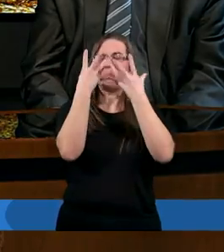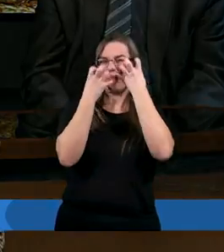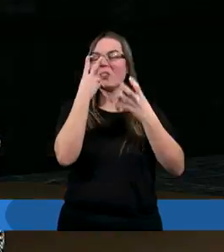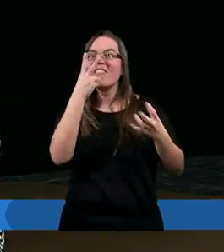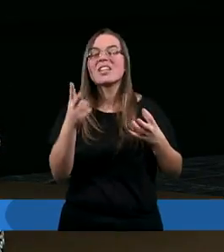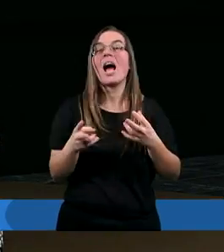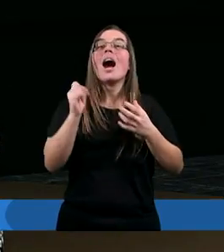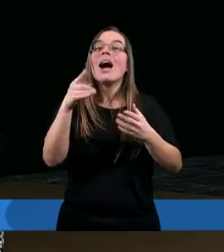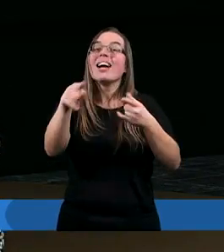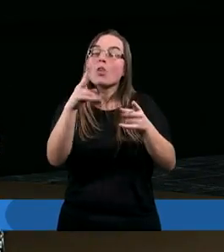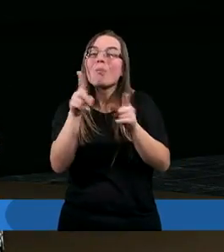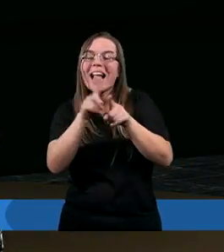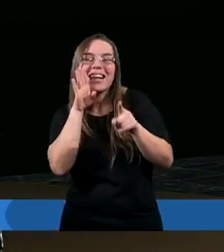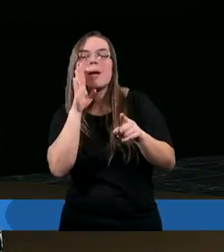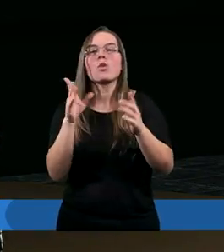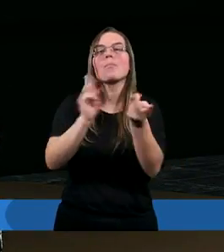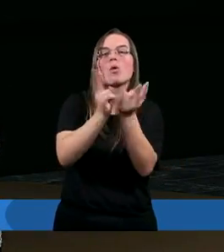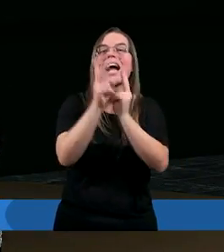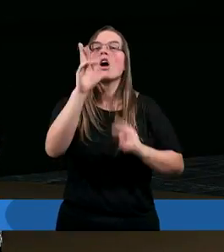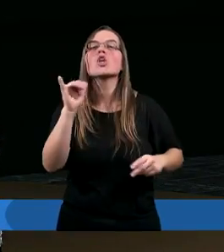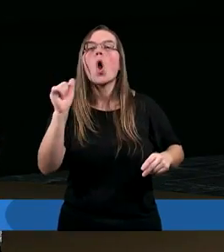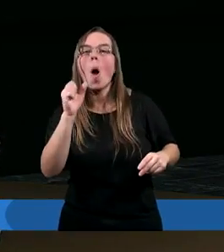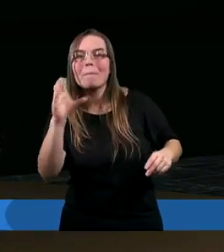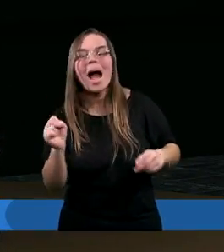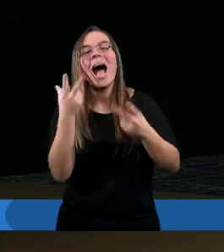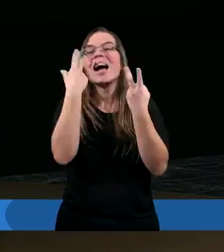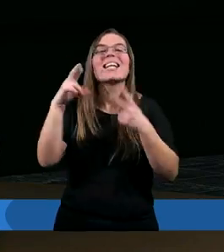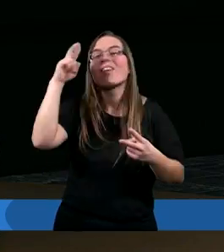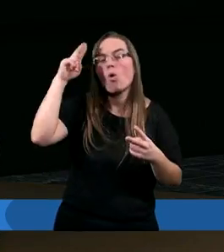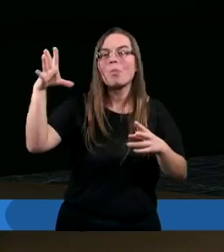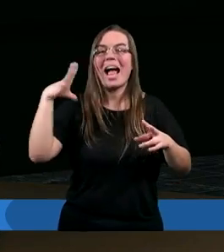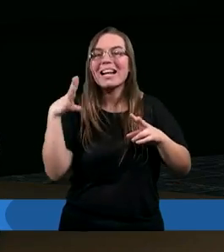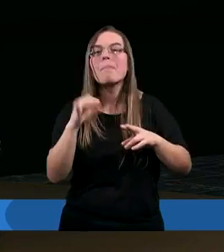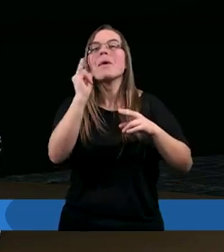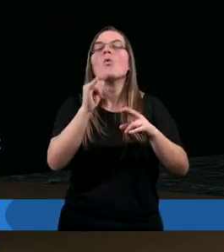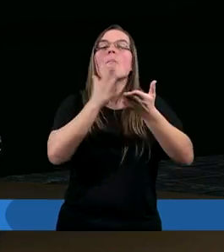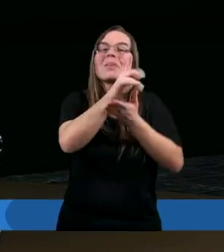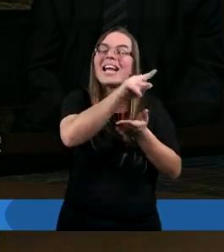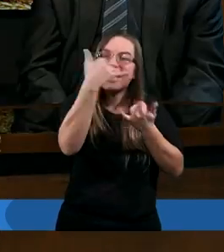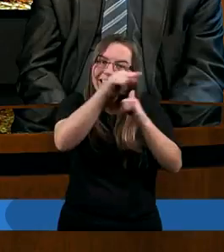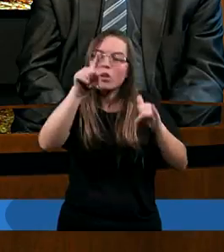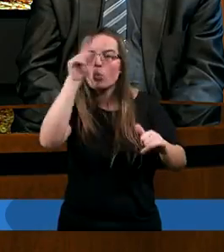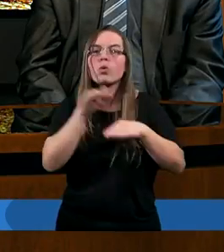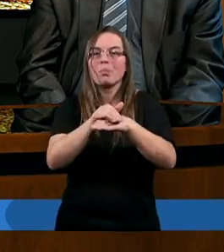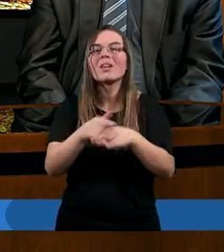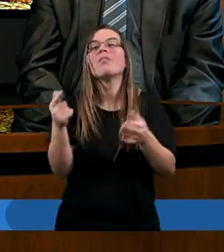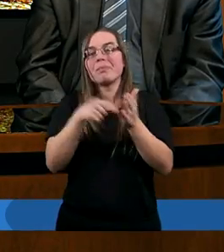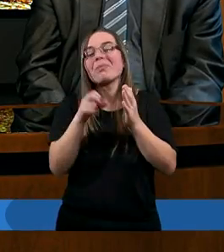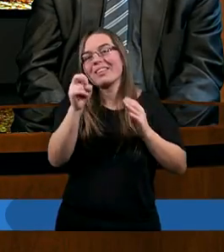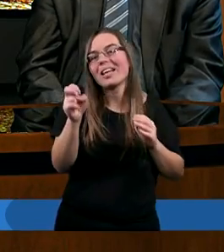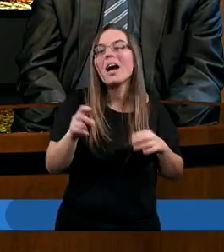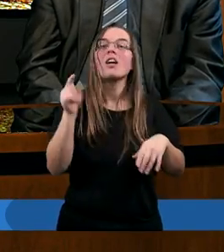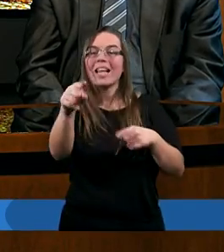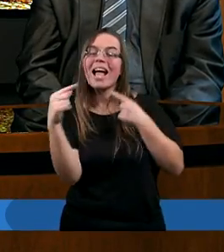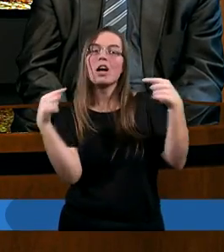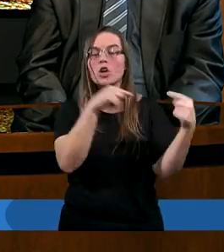I ja myślę, że to samo spotkało Joba. Po prostu był źle, zupełnie zrozumiany i odczytany. Niedawno byłem w sytuacji,